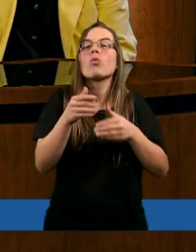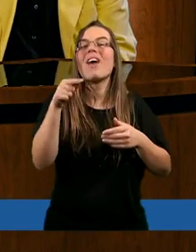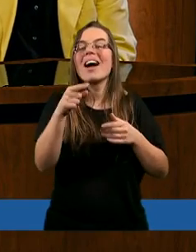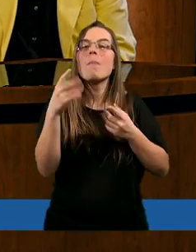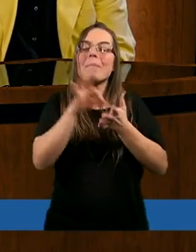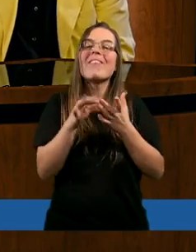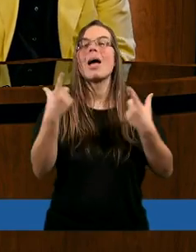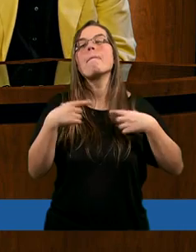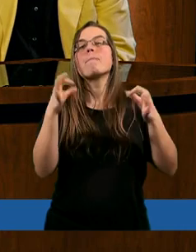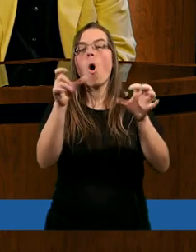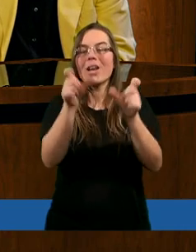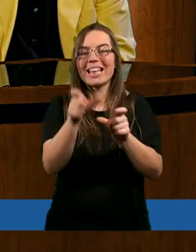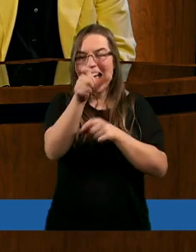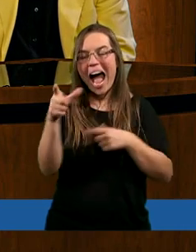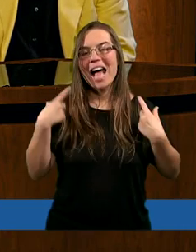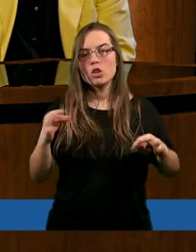nasuwają postacie